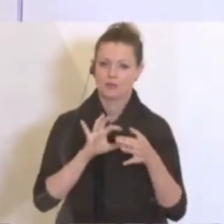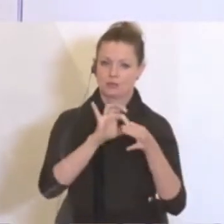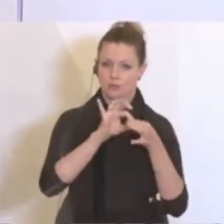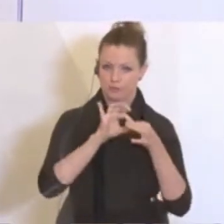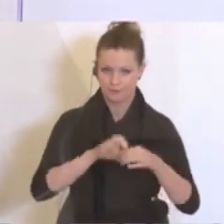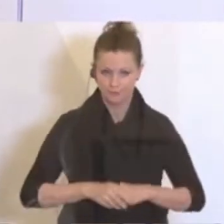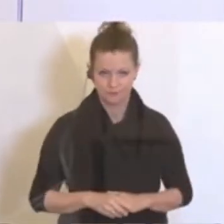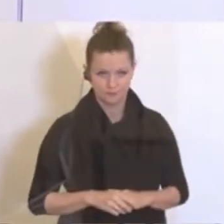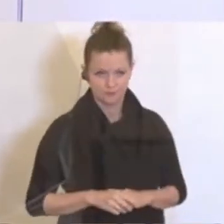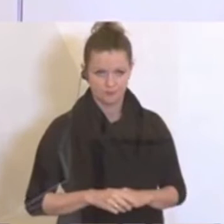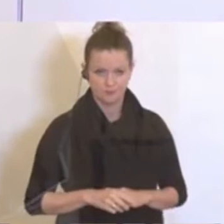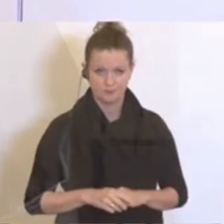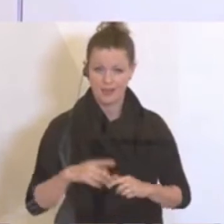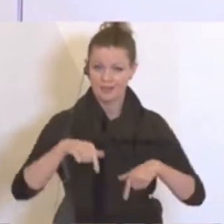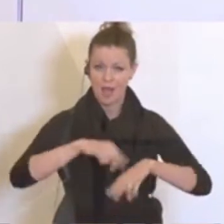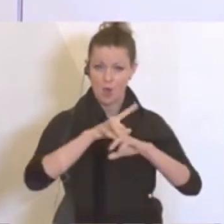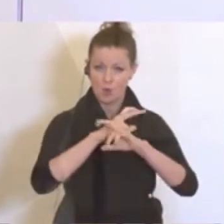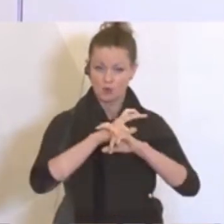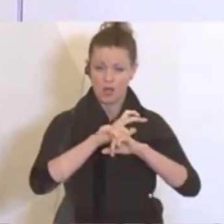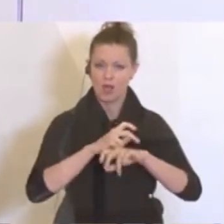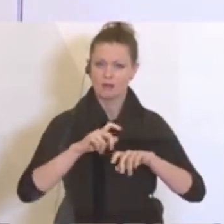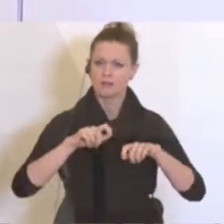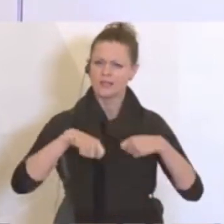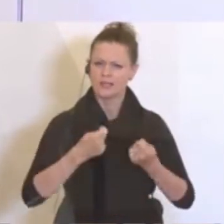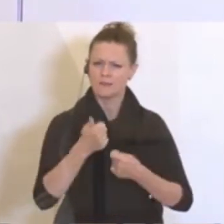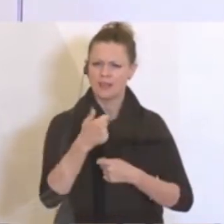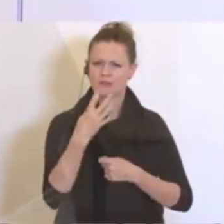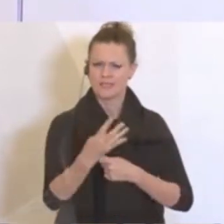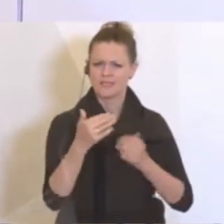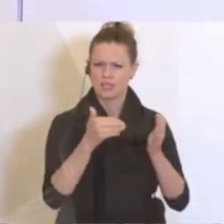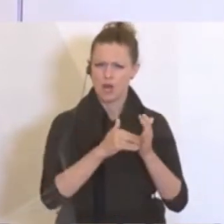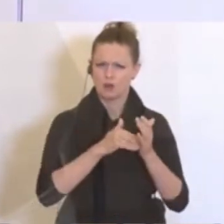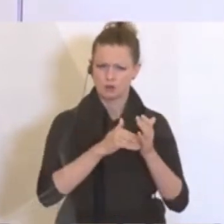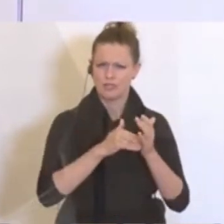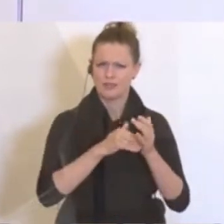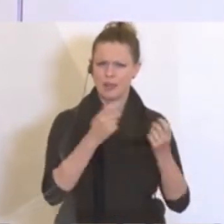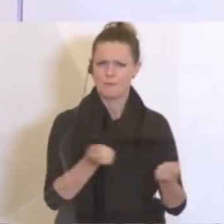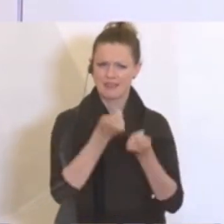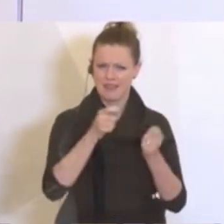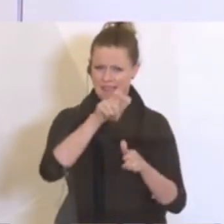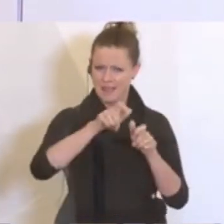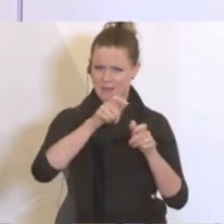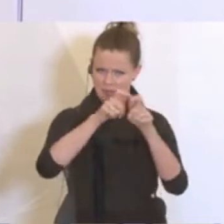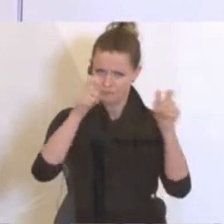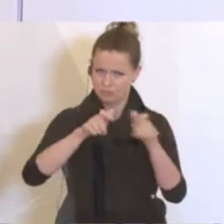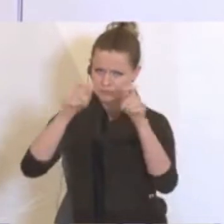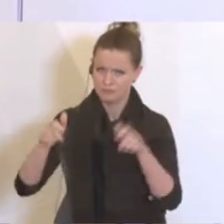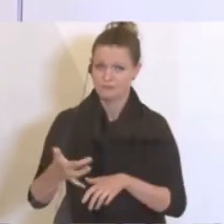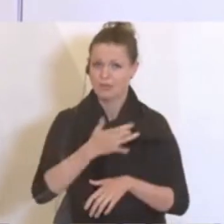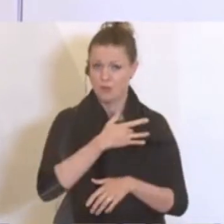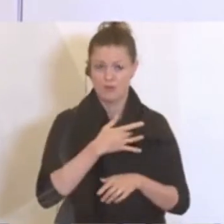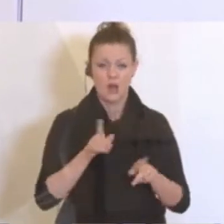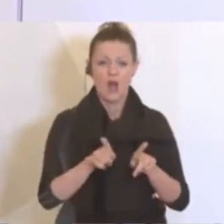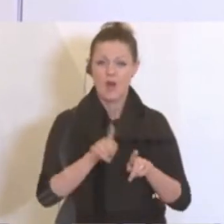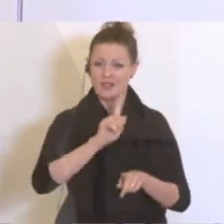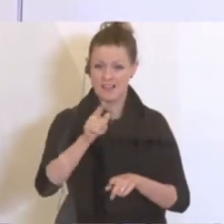wird. Wir haben in Österreich rund 41.000 betroffene Betriebe und nicht zu vergessen